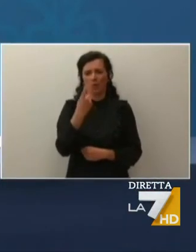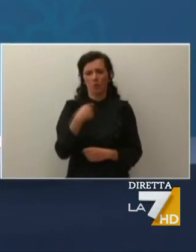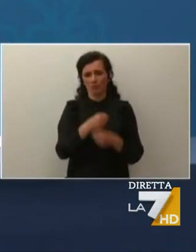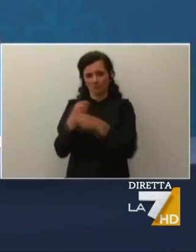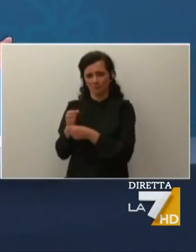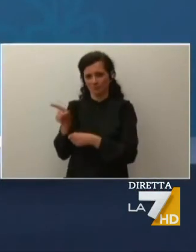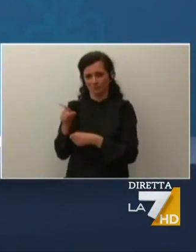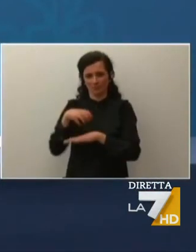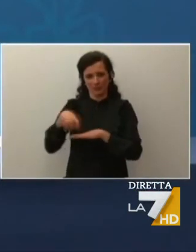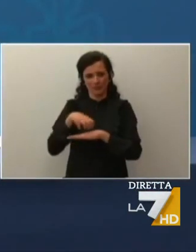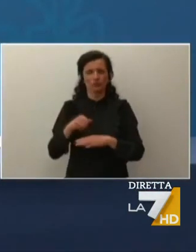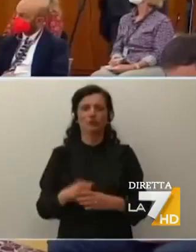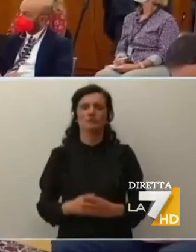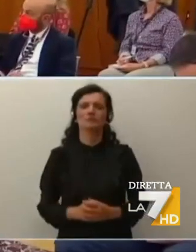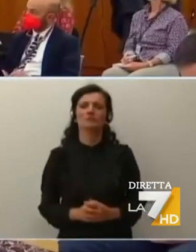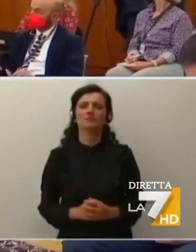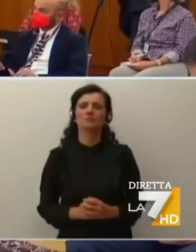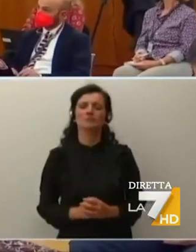Non ho perso il filo, guardi.